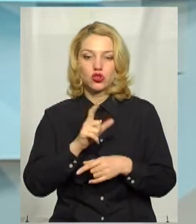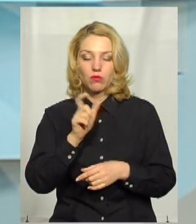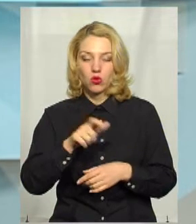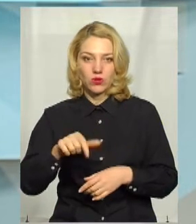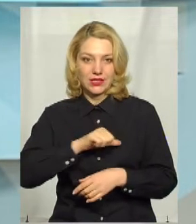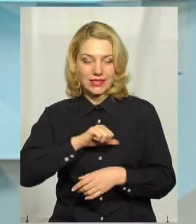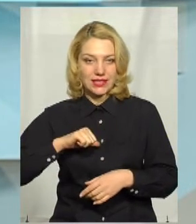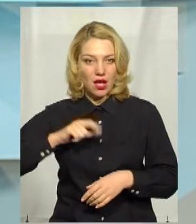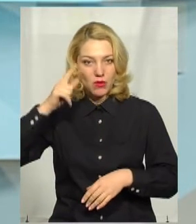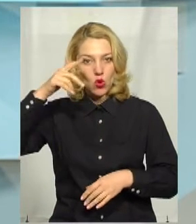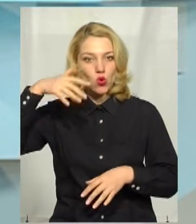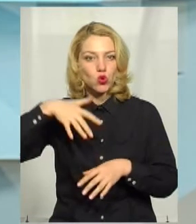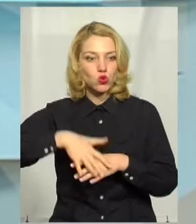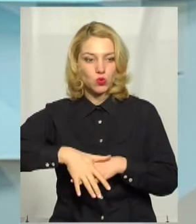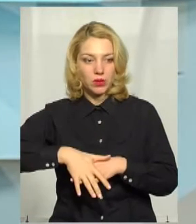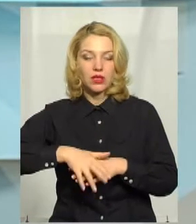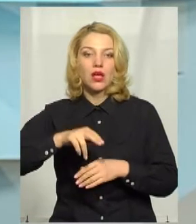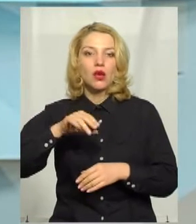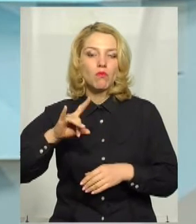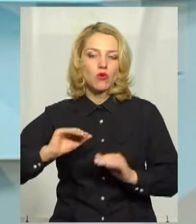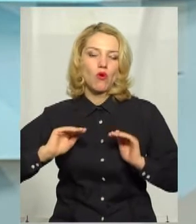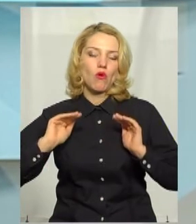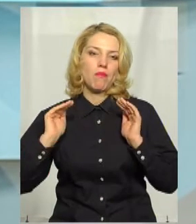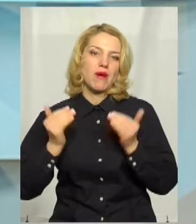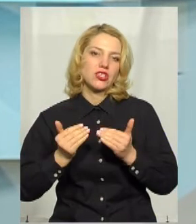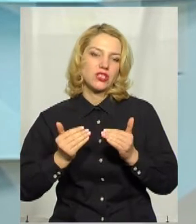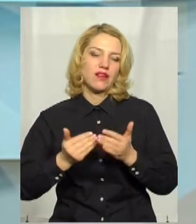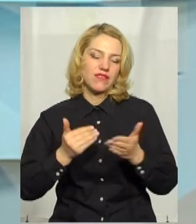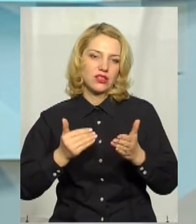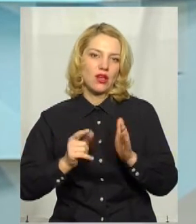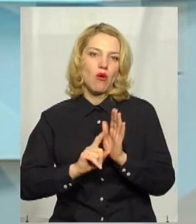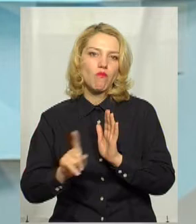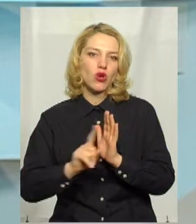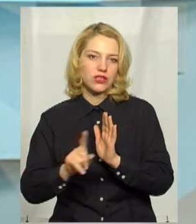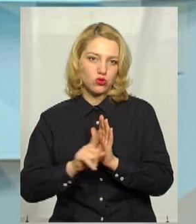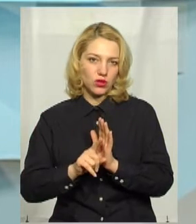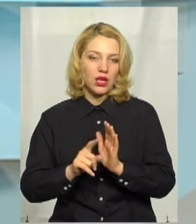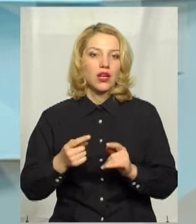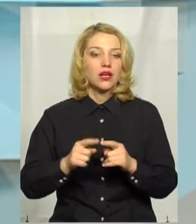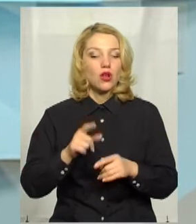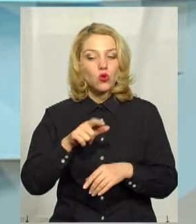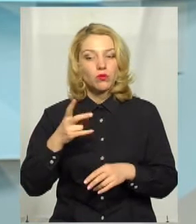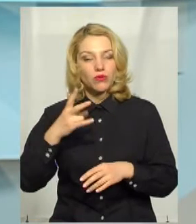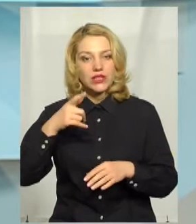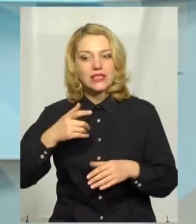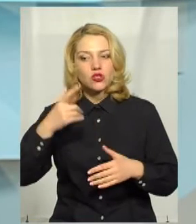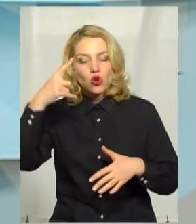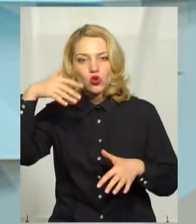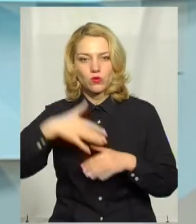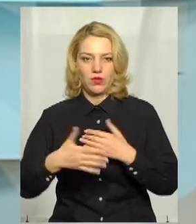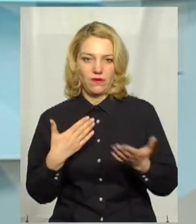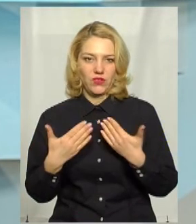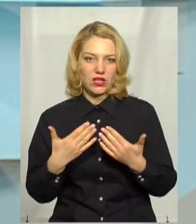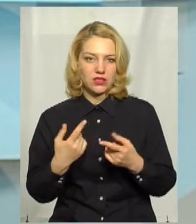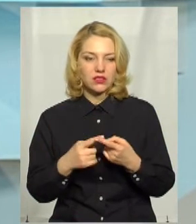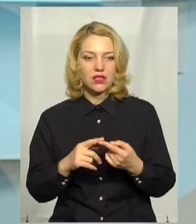самі розуміли про обмеження від поїздок. Люди самі повинні з розумінням віднестися, тому що це,